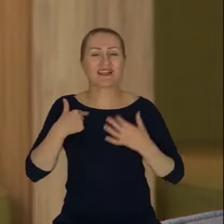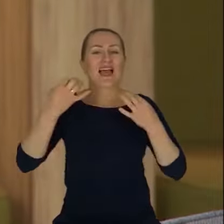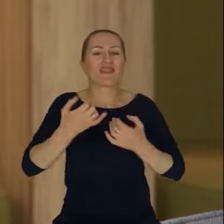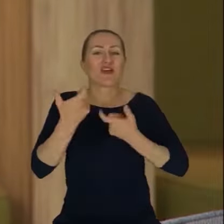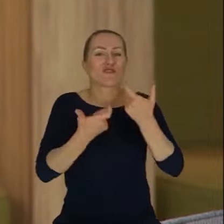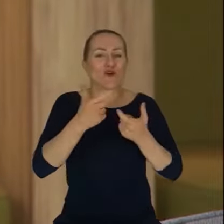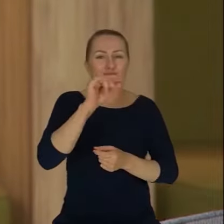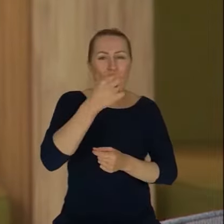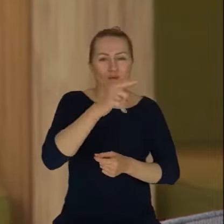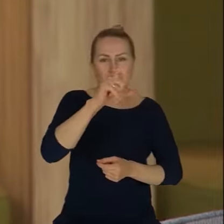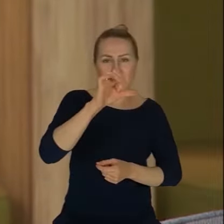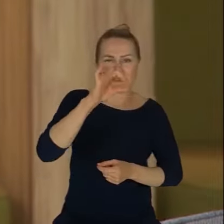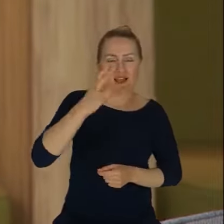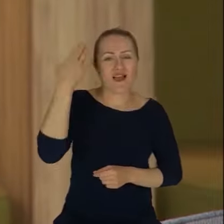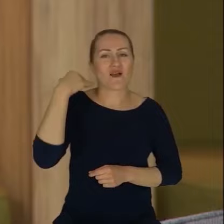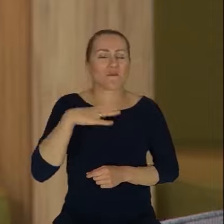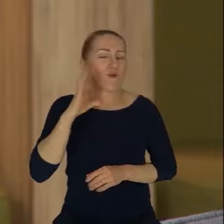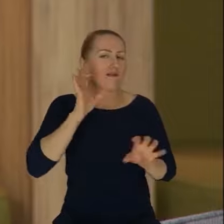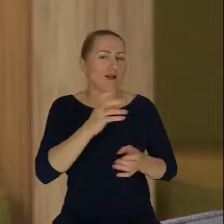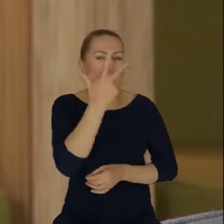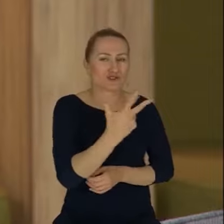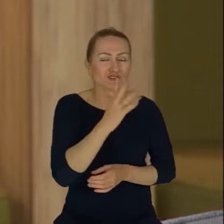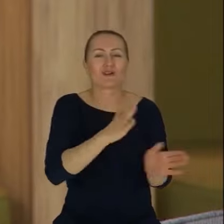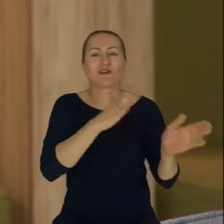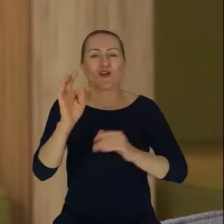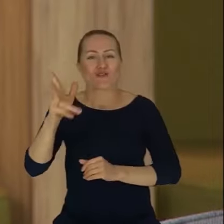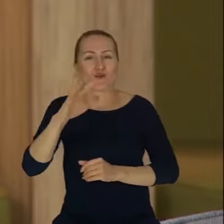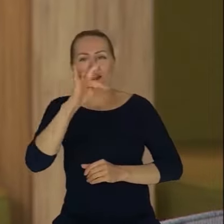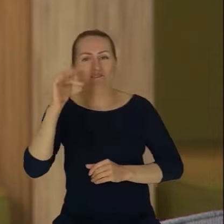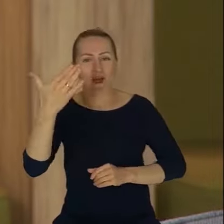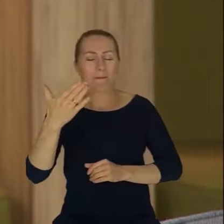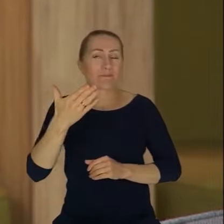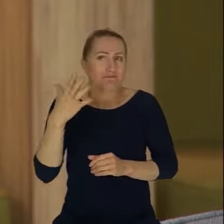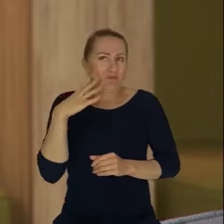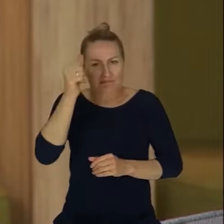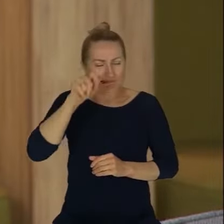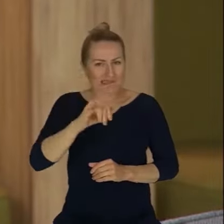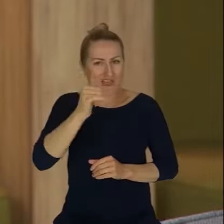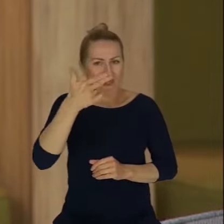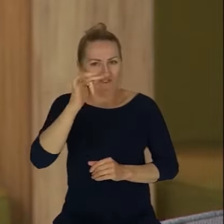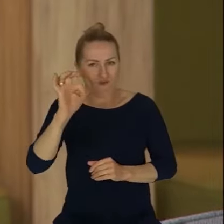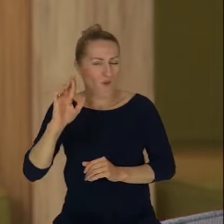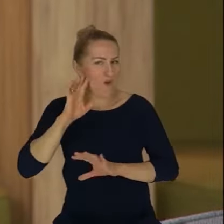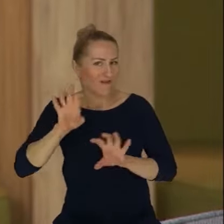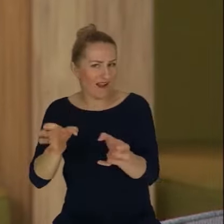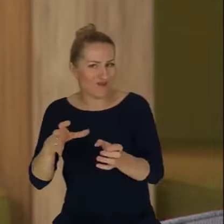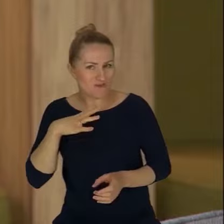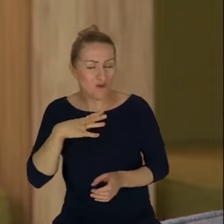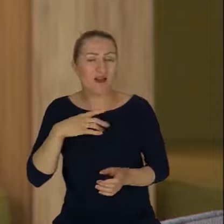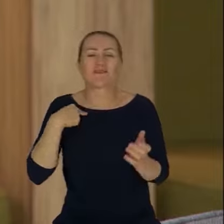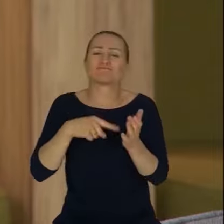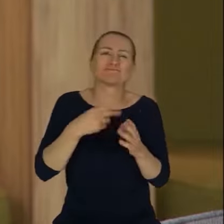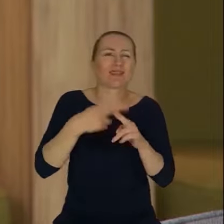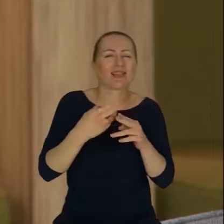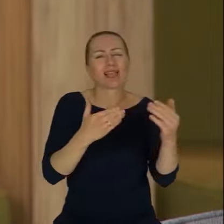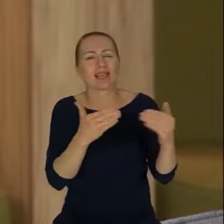w Trójce, wcześniej w Tok FM jeszcze, czyli w Inforadiu jeszcze nawet, coś tak nazywało. I wtedy byłem właśnie dziennikarzem, nie dziennikarzem. Szukam właściwej formuły.